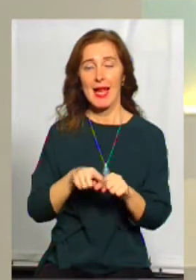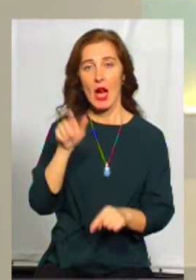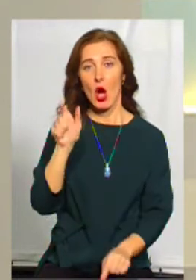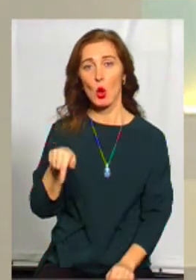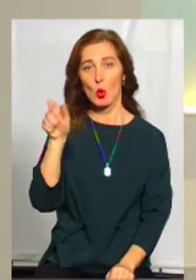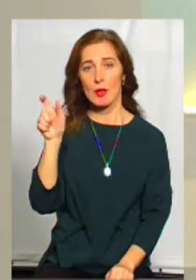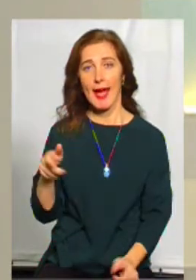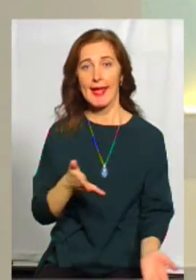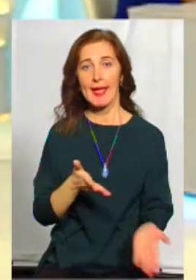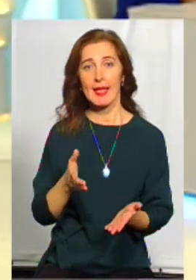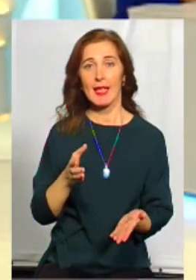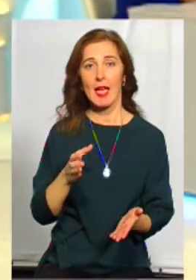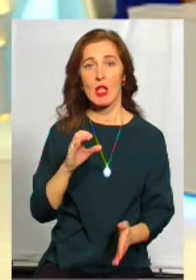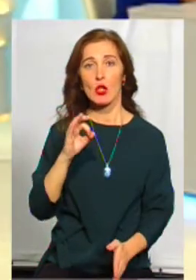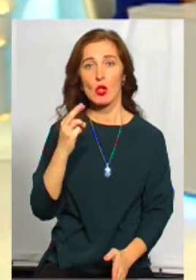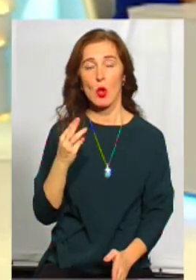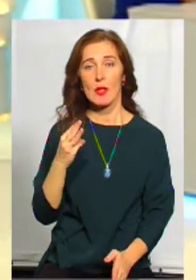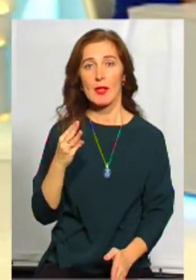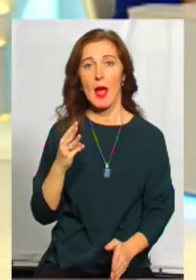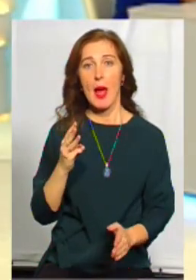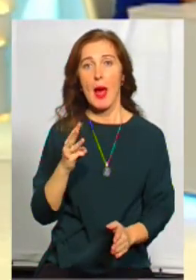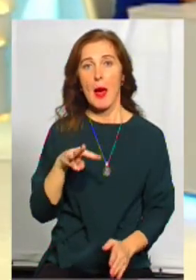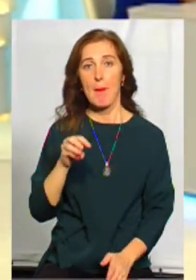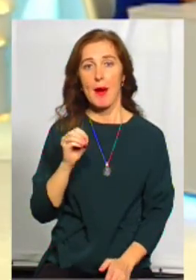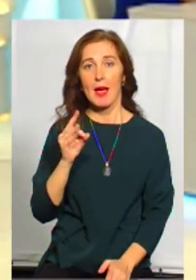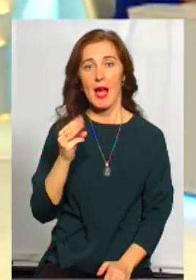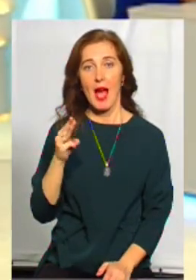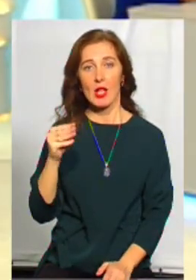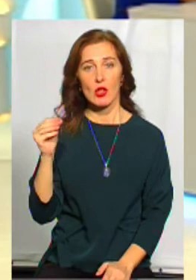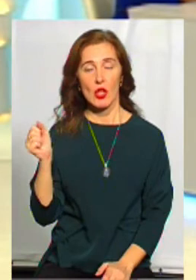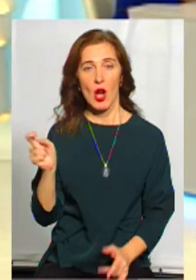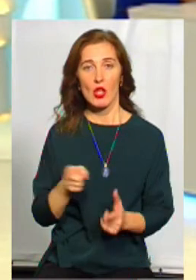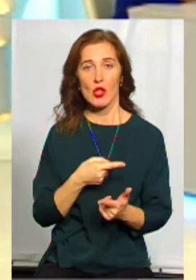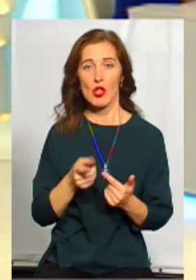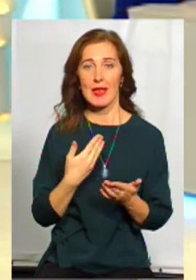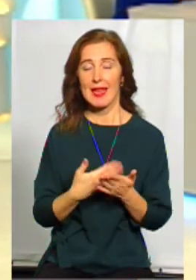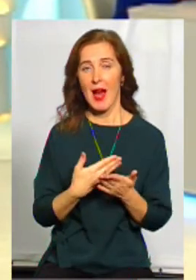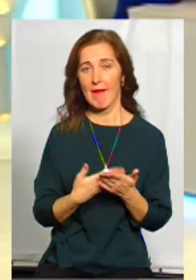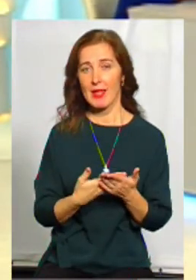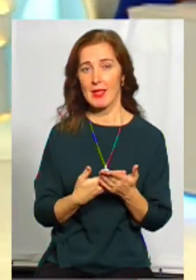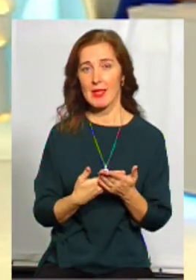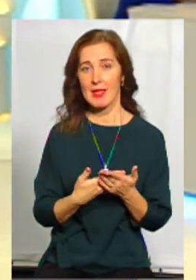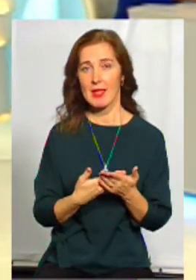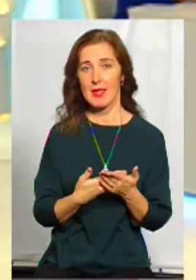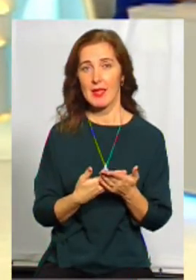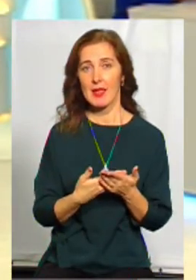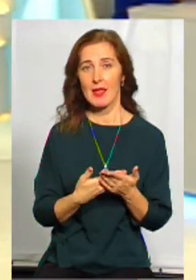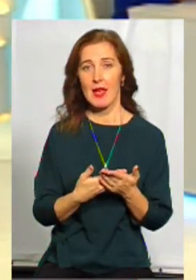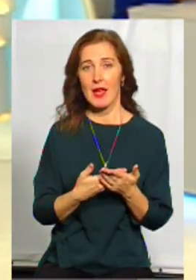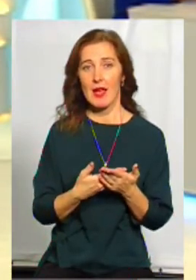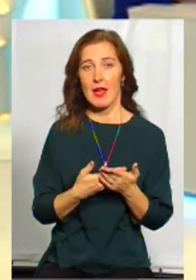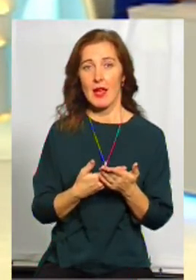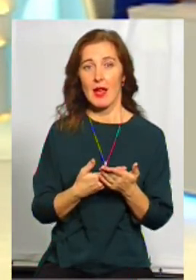які в соціальних мережах, чи навіть почувають якусь громадянську